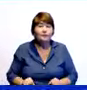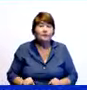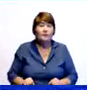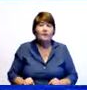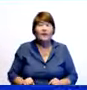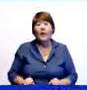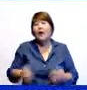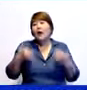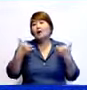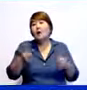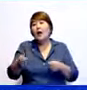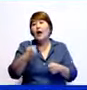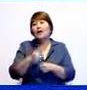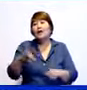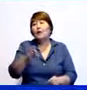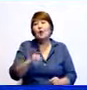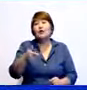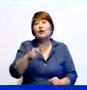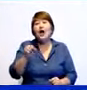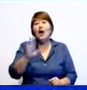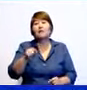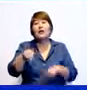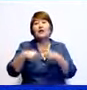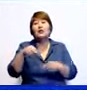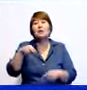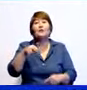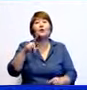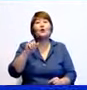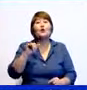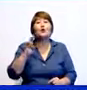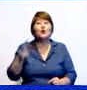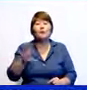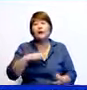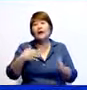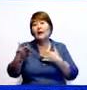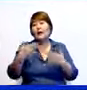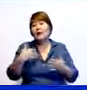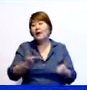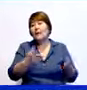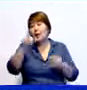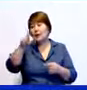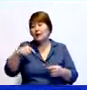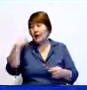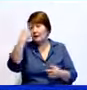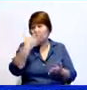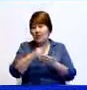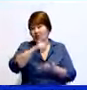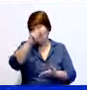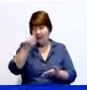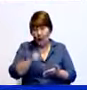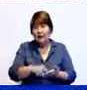Сегодня Аким области Гульшара Бекаликова через платформу Zoom в онлайн формате провела прием граждан по личным вопросам.